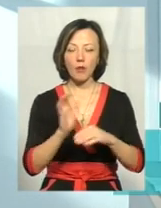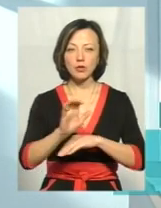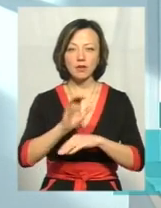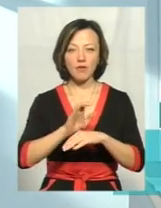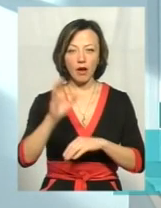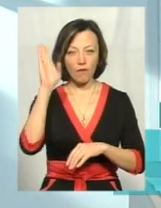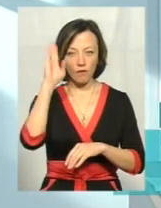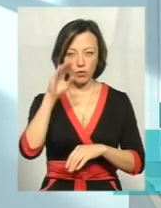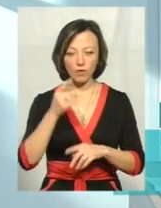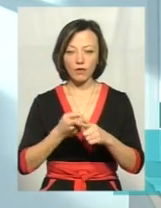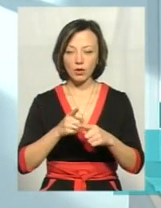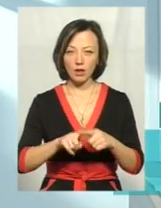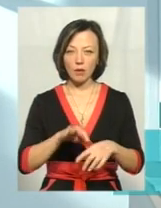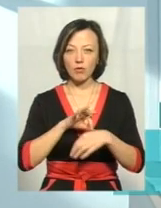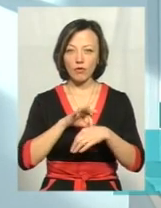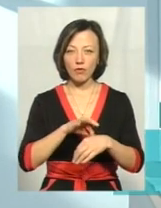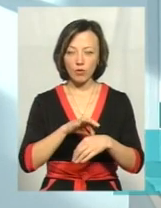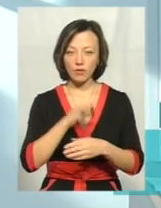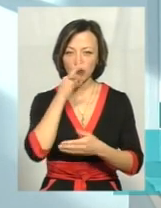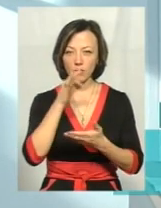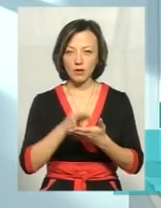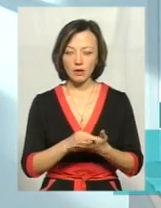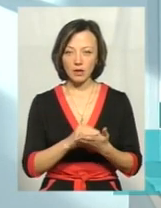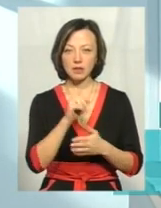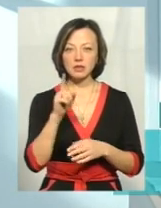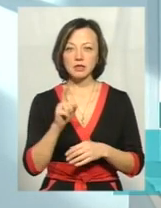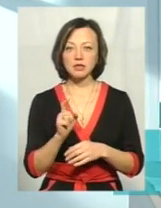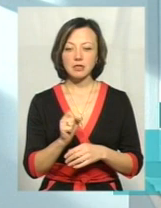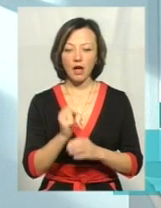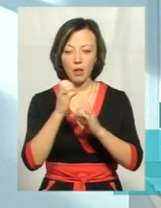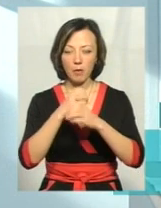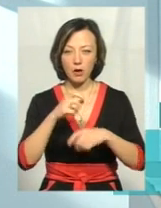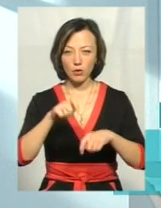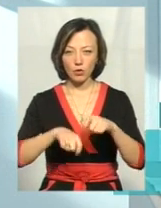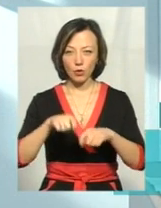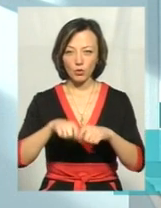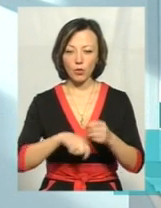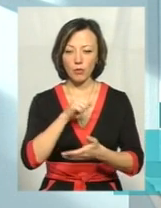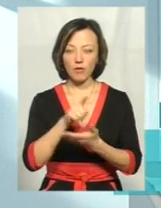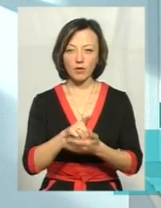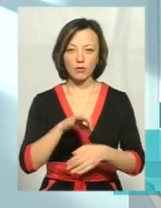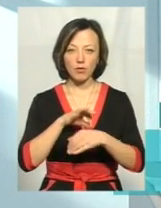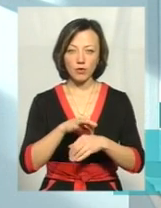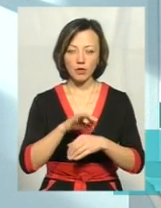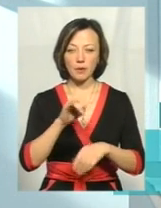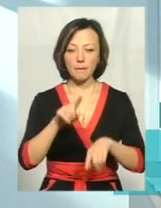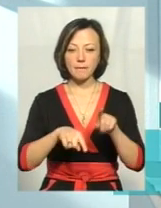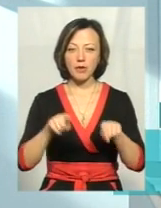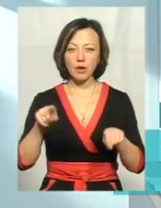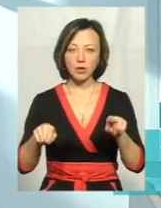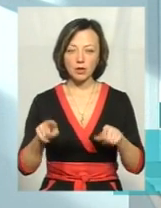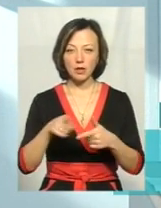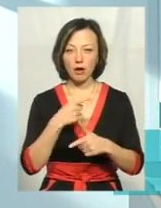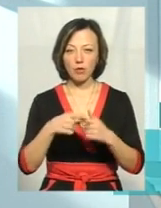Вона ж і проводить, вона відповідає за відомчий лабораторний контроль, який в неї повинен проводитись, періодично